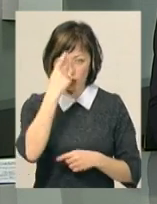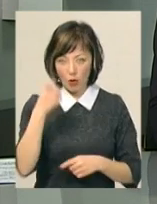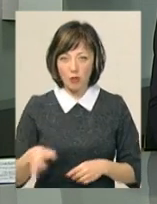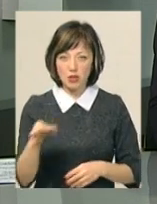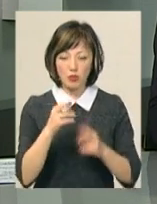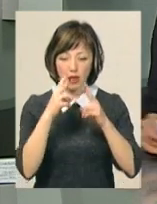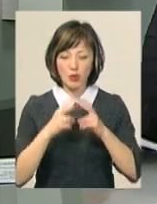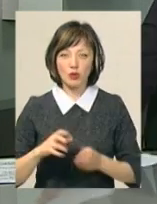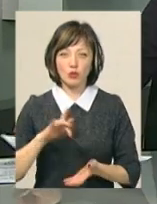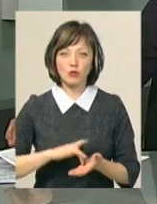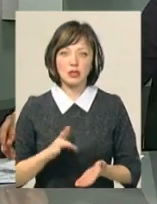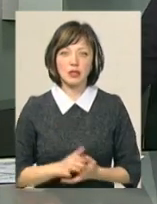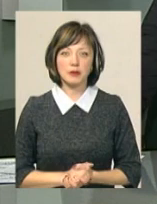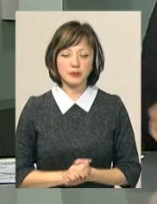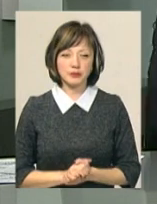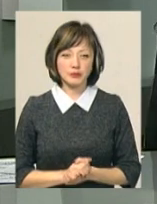лабораторному центрі.